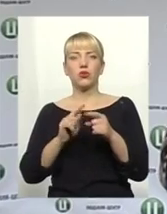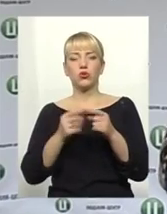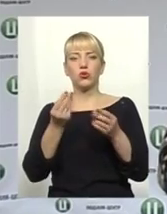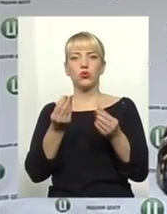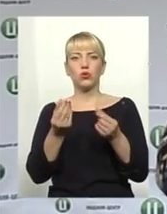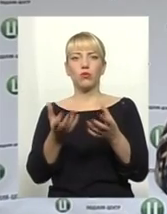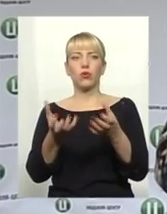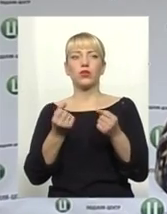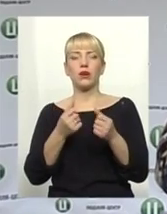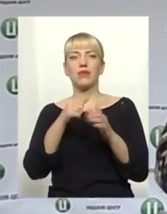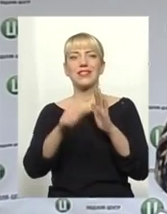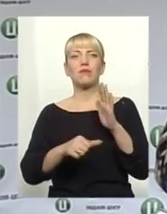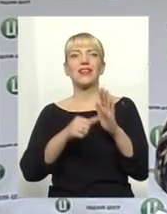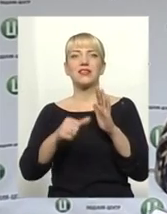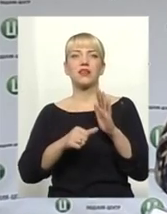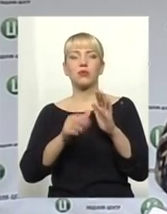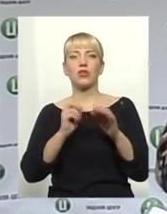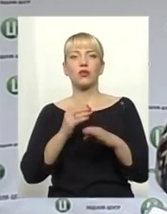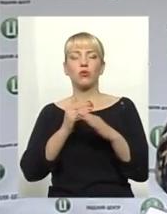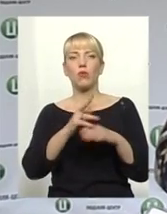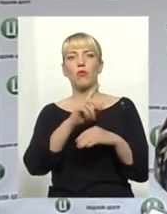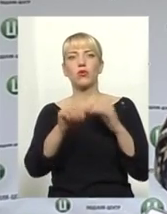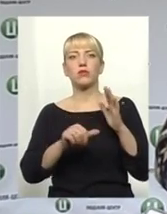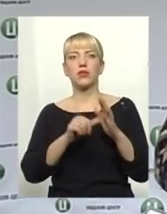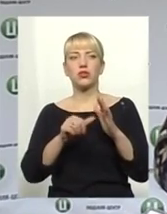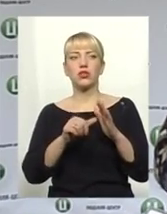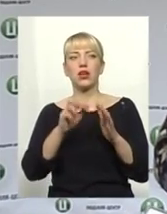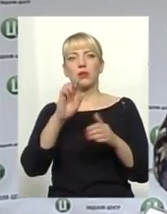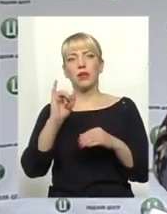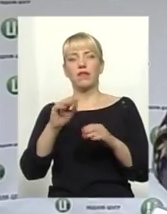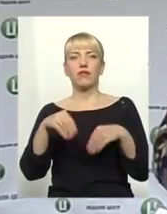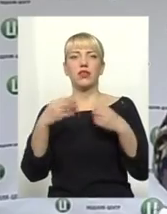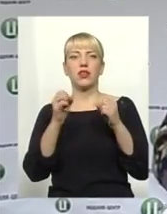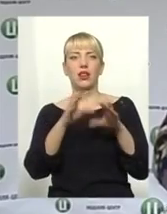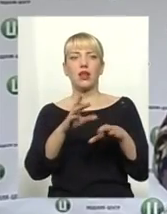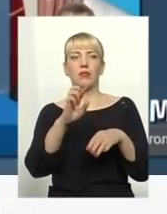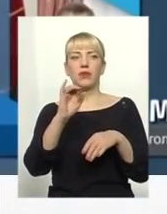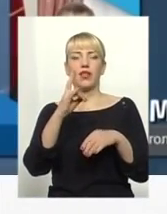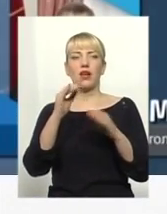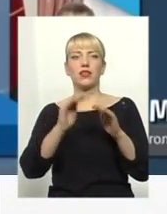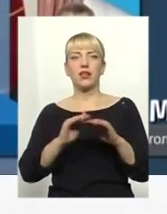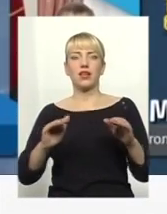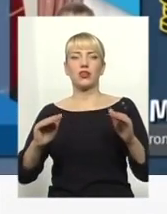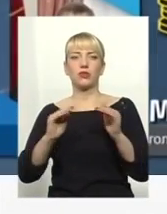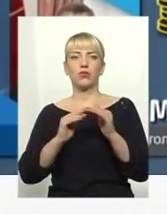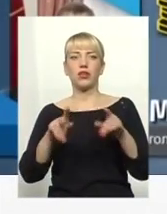з безробіття, як допомогу з безробіття, віддала б хоча б на якийсь дитячий будинок. Так само з бізнесу прийшов у